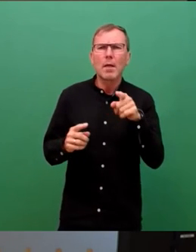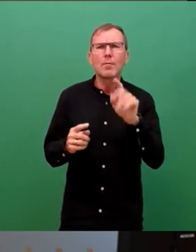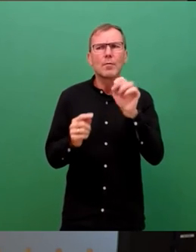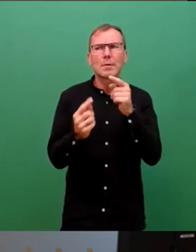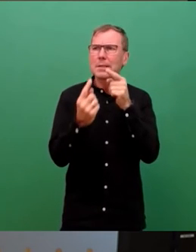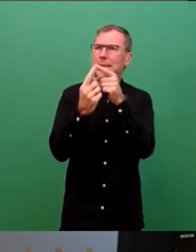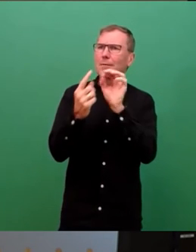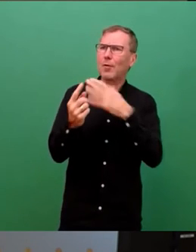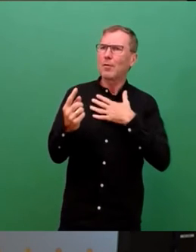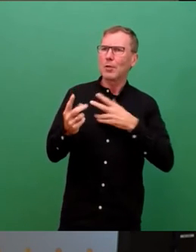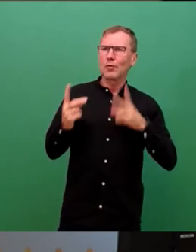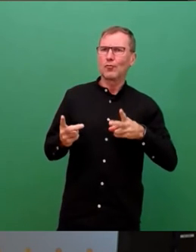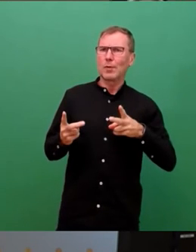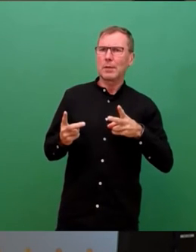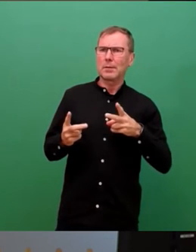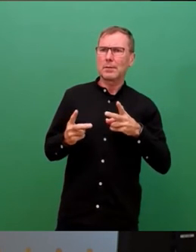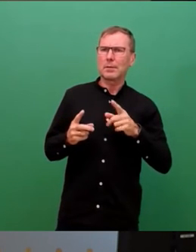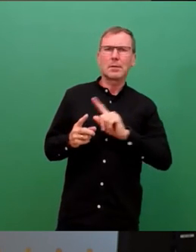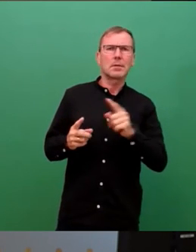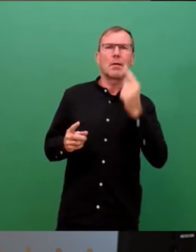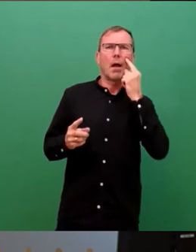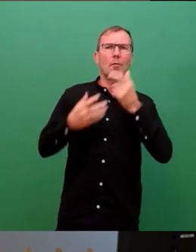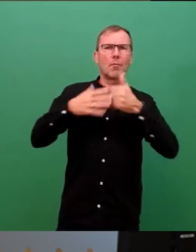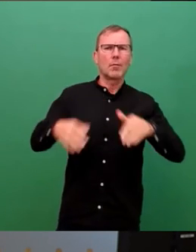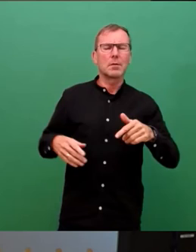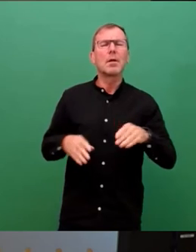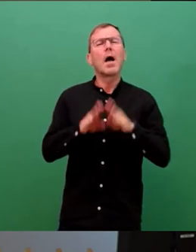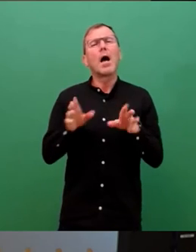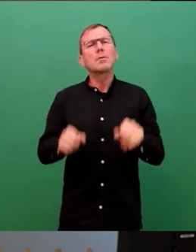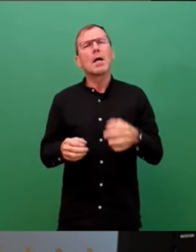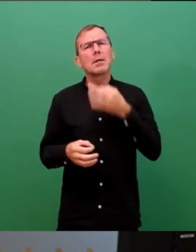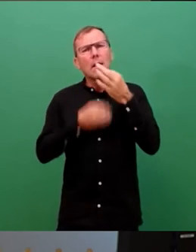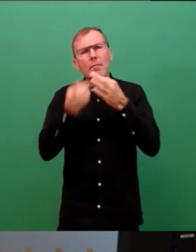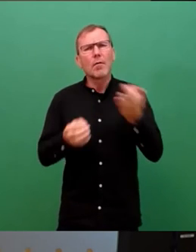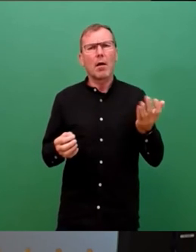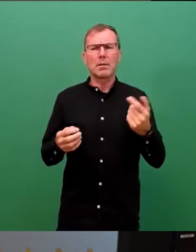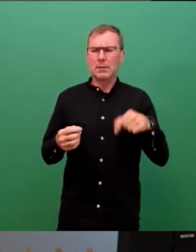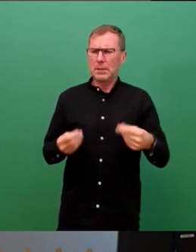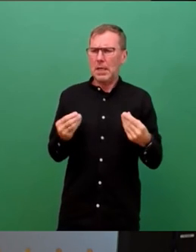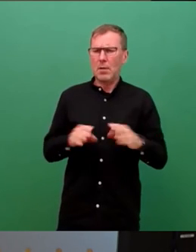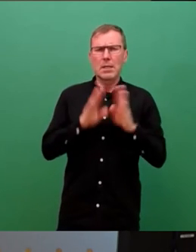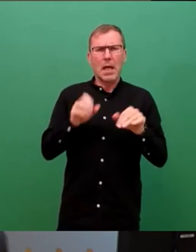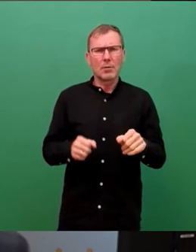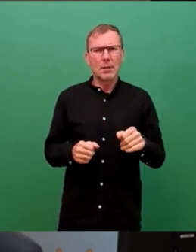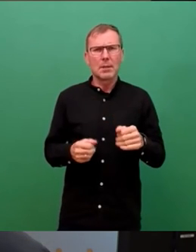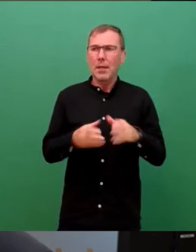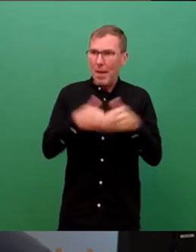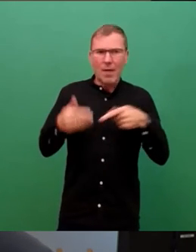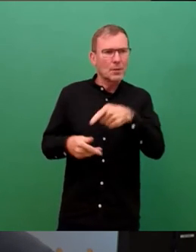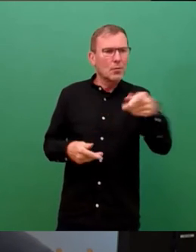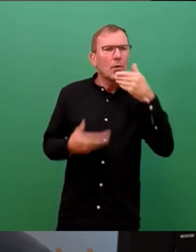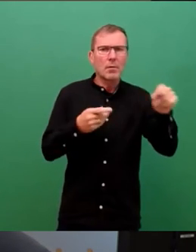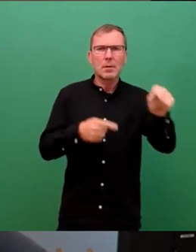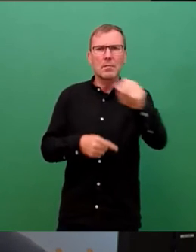aus dem Auge zu verlieren. Ich bin den Haushaltstragen-Fraktion, des aktuellen Haushalts, dankbar, dass wir uns in den